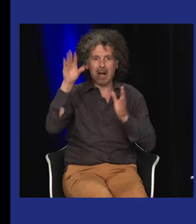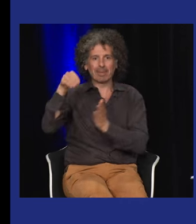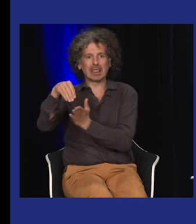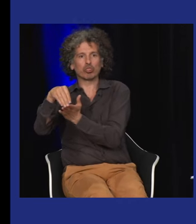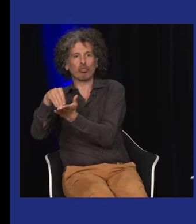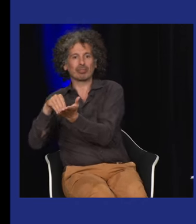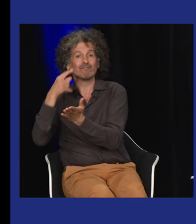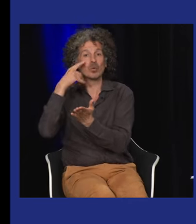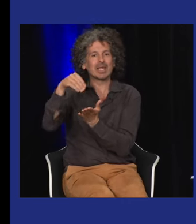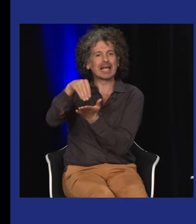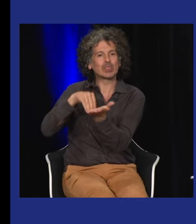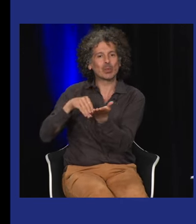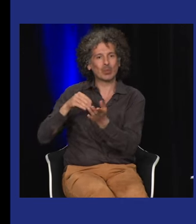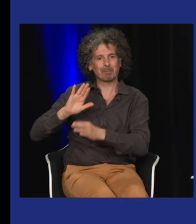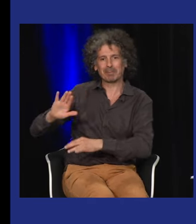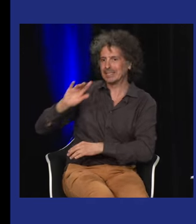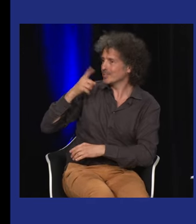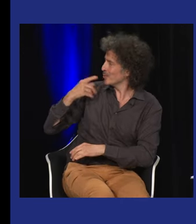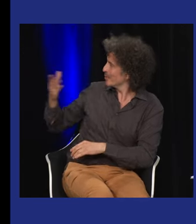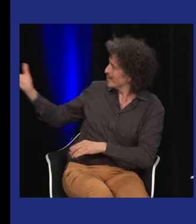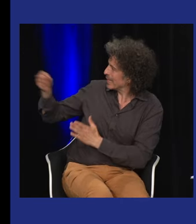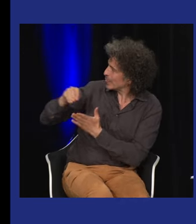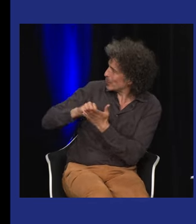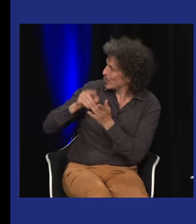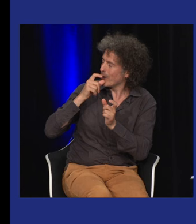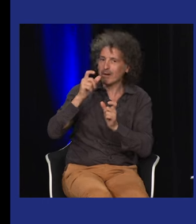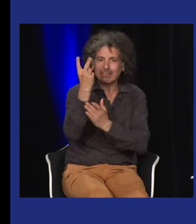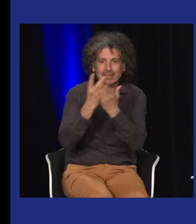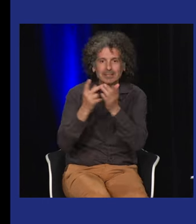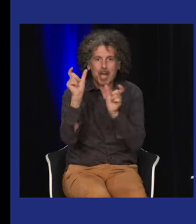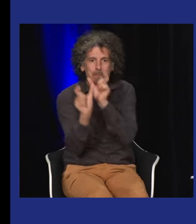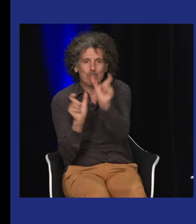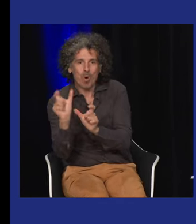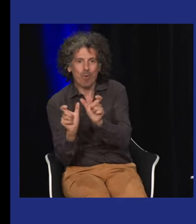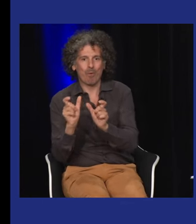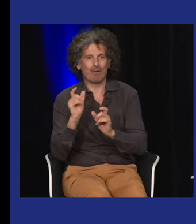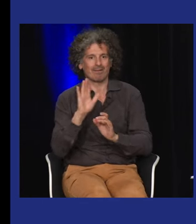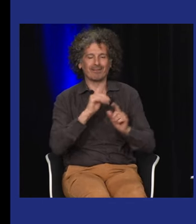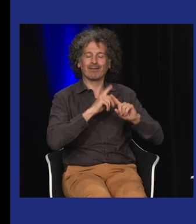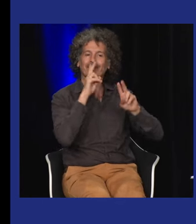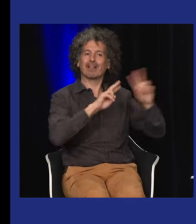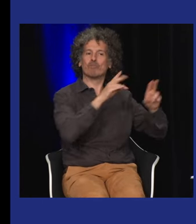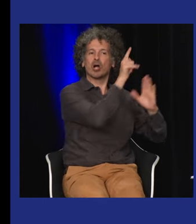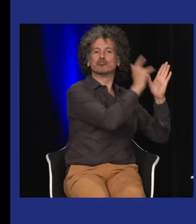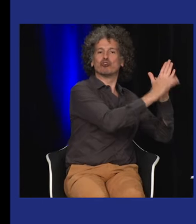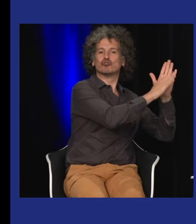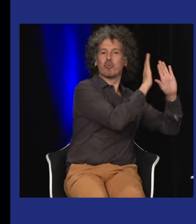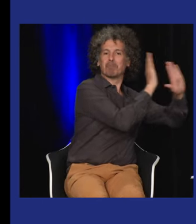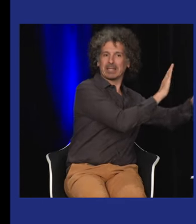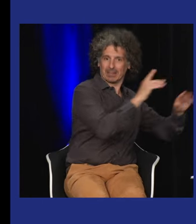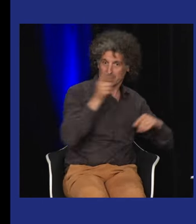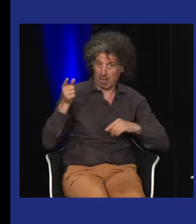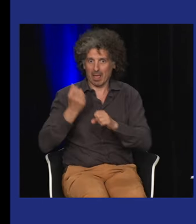elle a travaillé de la façon suivante et vous voyez ses notes sur le côté il y a des dessins il y a des mots